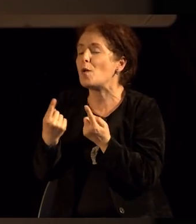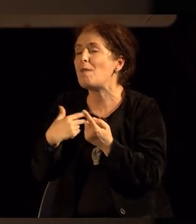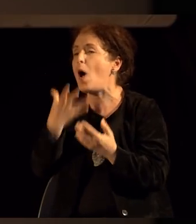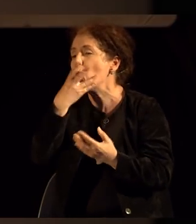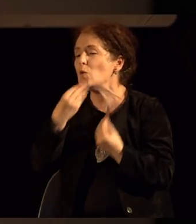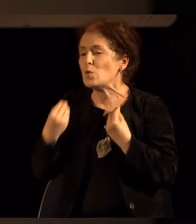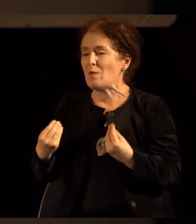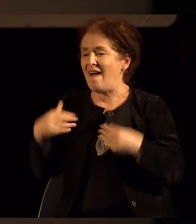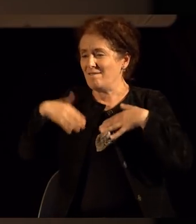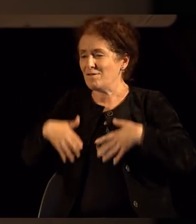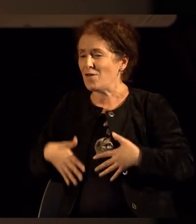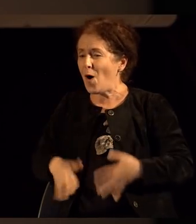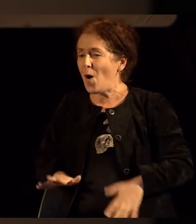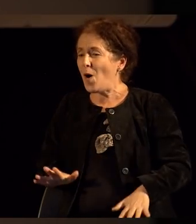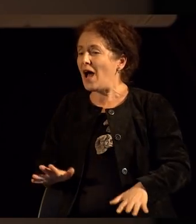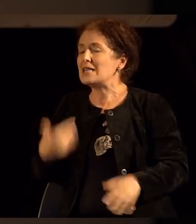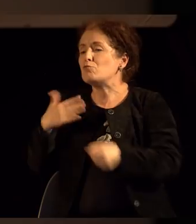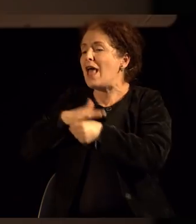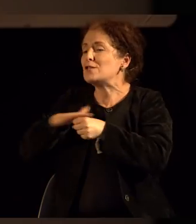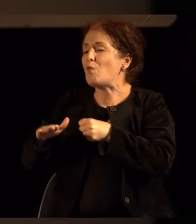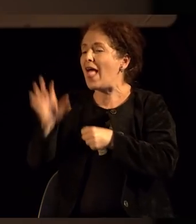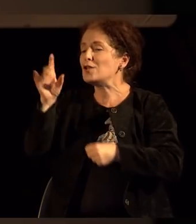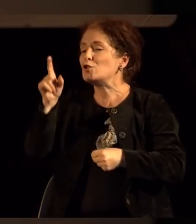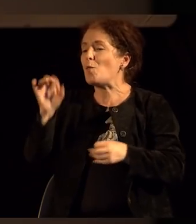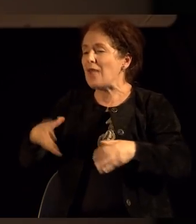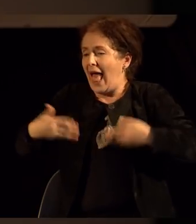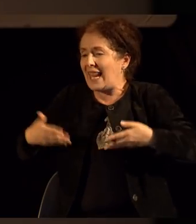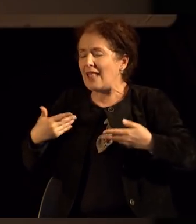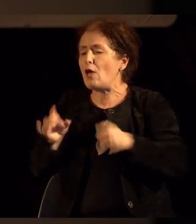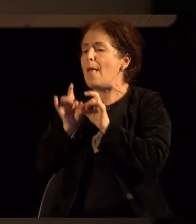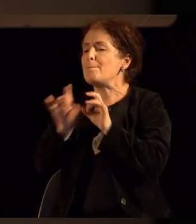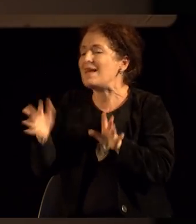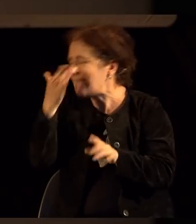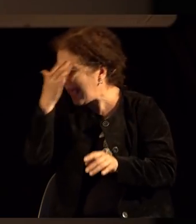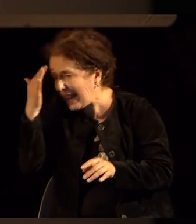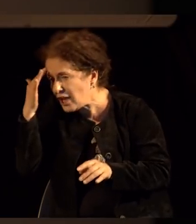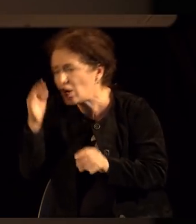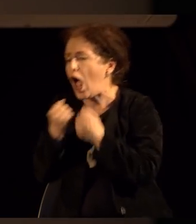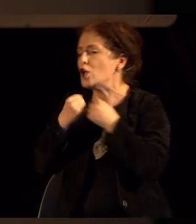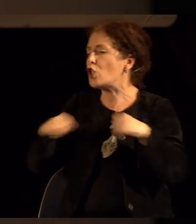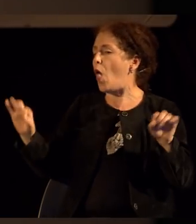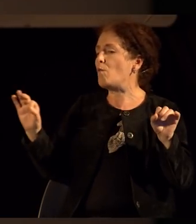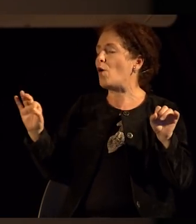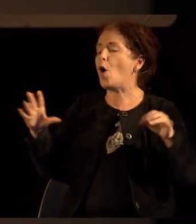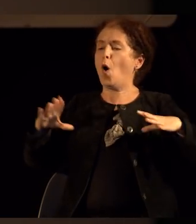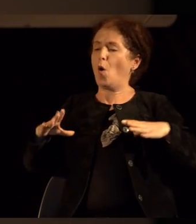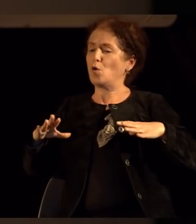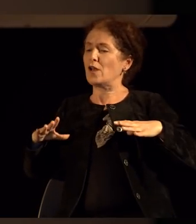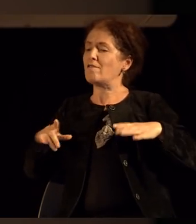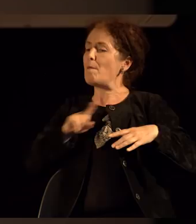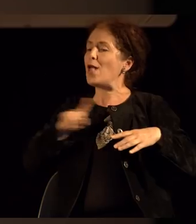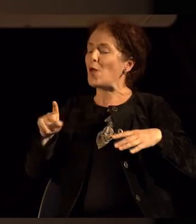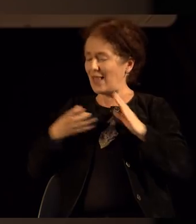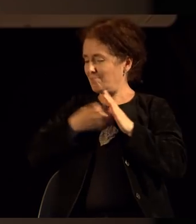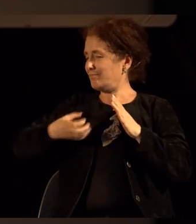пријатност, кога не се чувствуваме исполнети, безгрижни, слободни и се уживаме додека